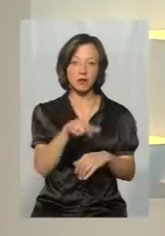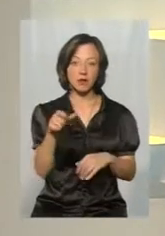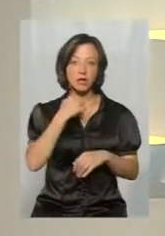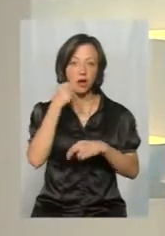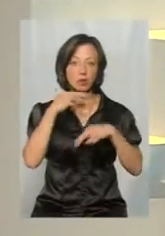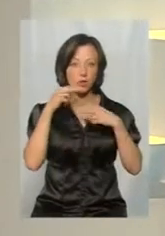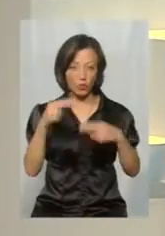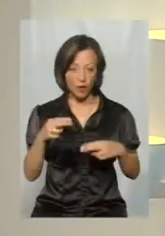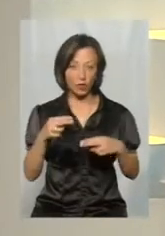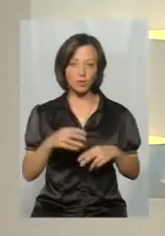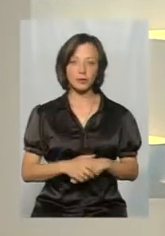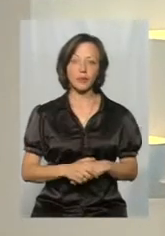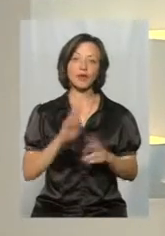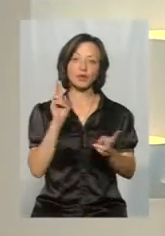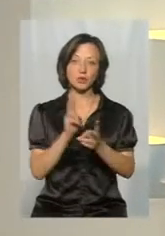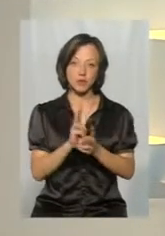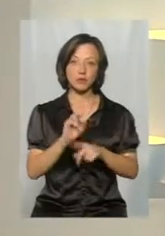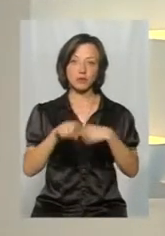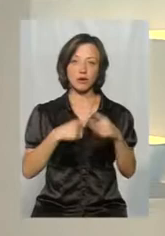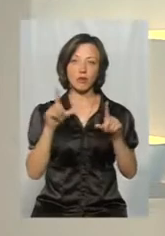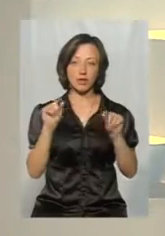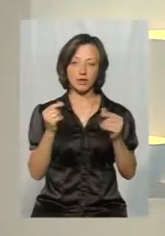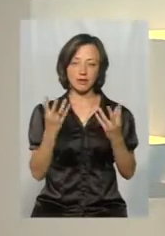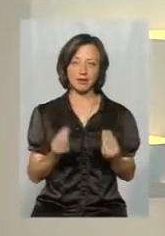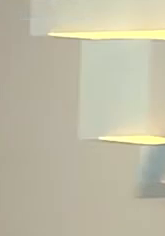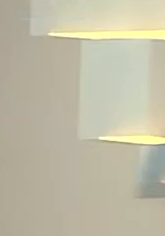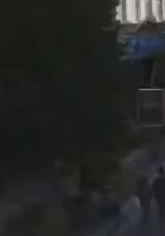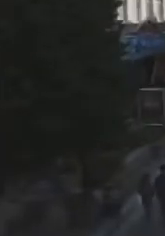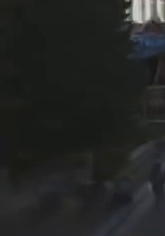дякую вам за увагу. Зустрінемось вже з понеділка.